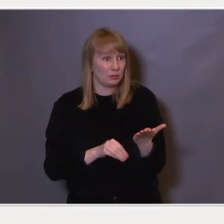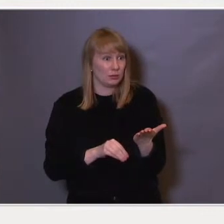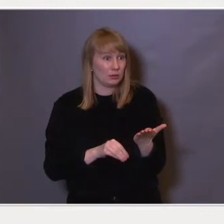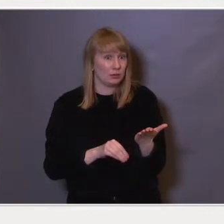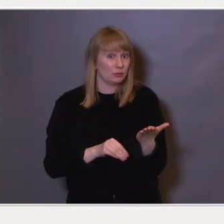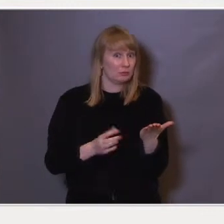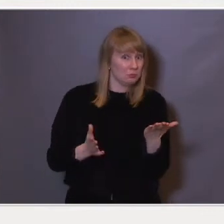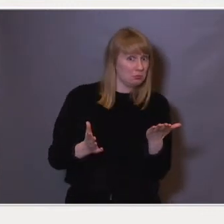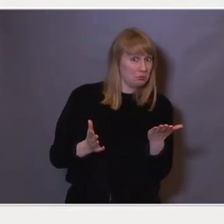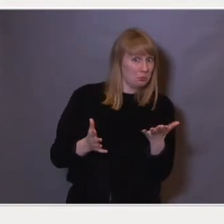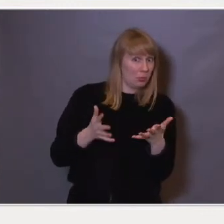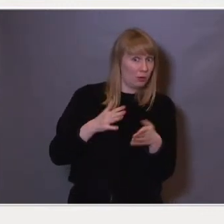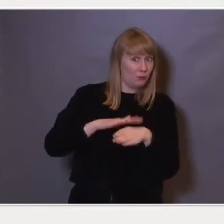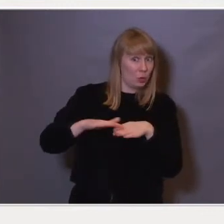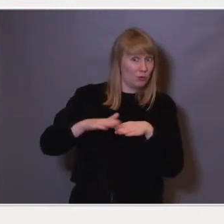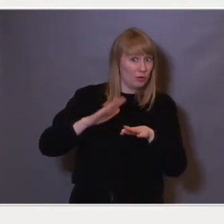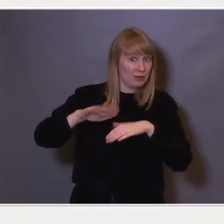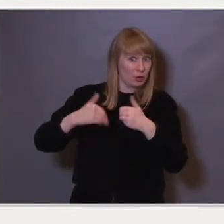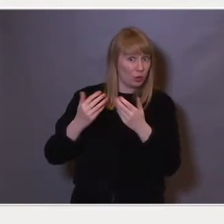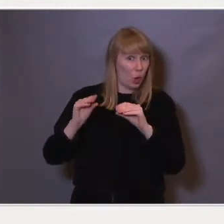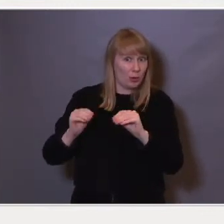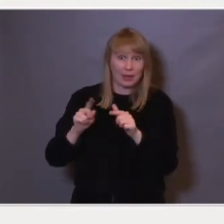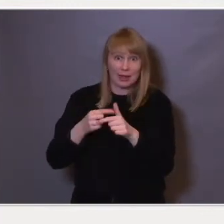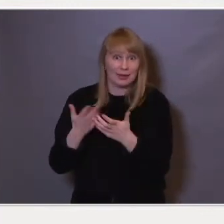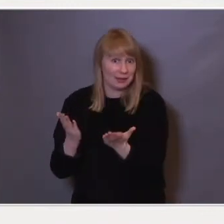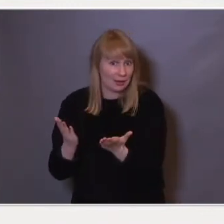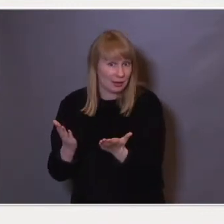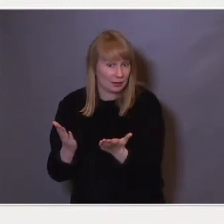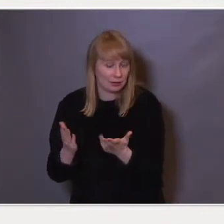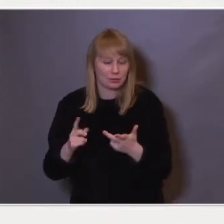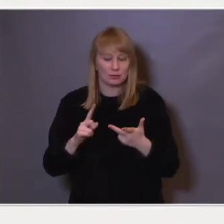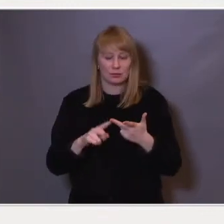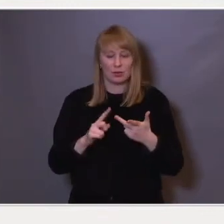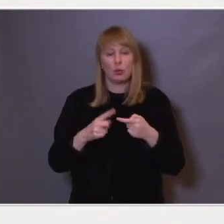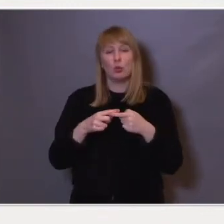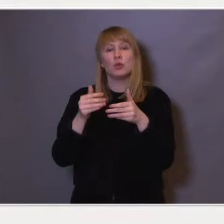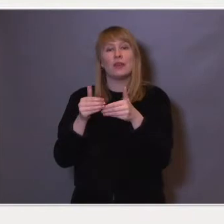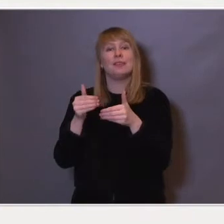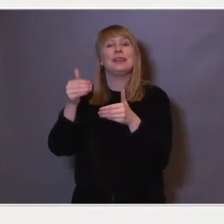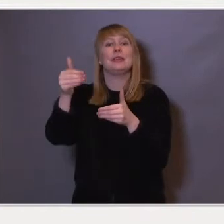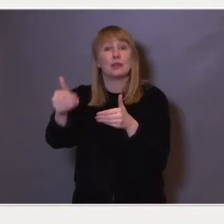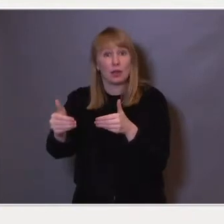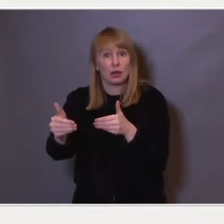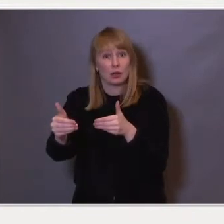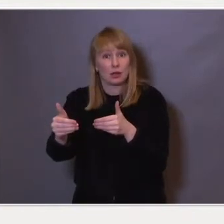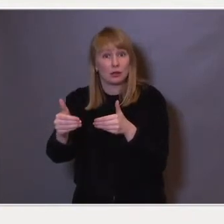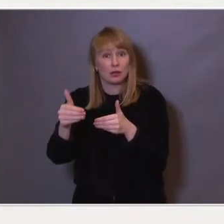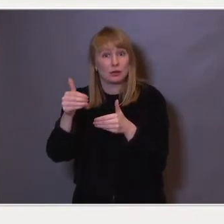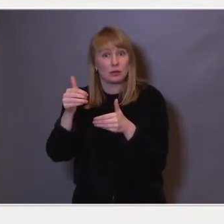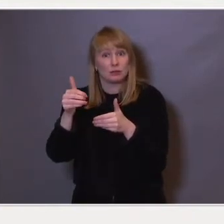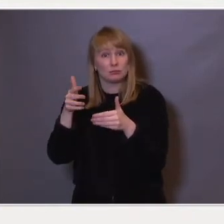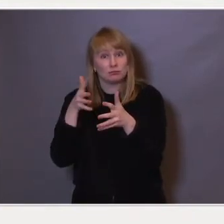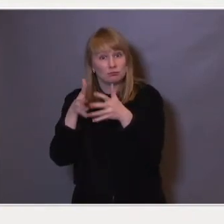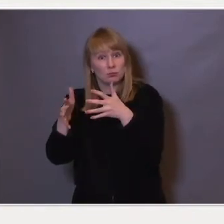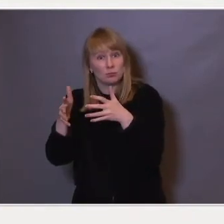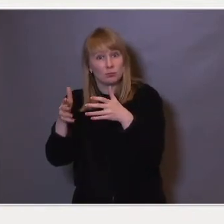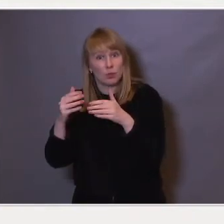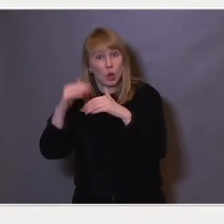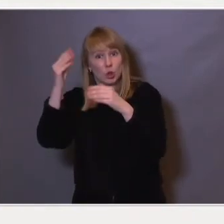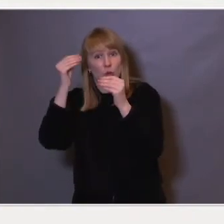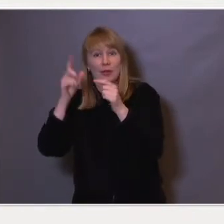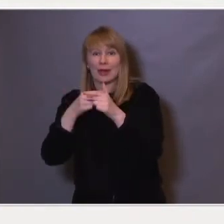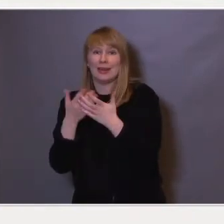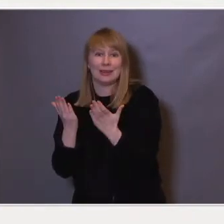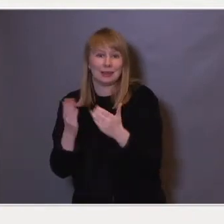fullfører videregående opplæring eller ikke, og videre om man tar høyere utdanning eller